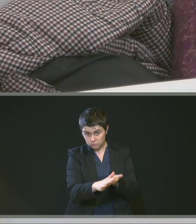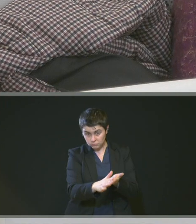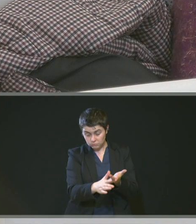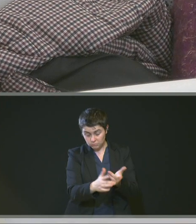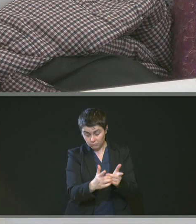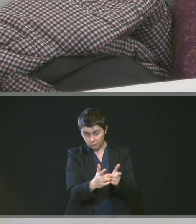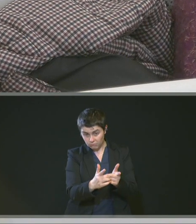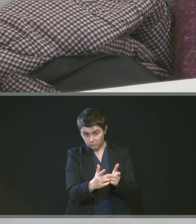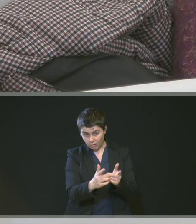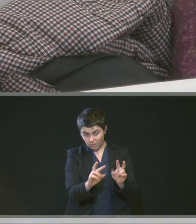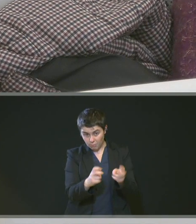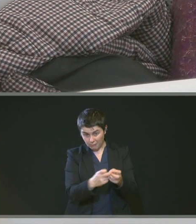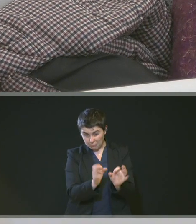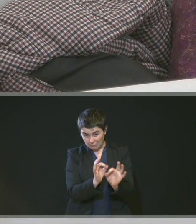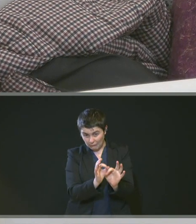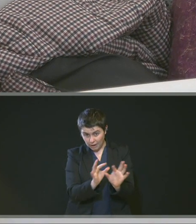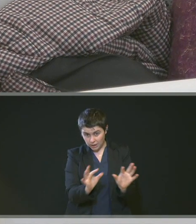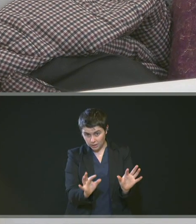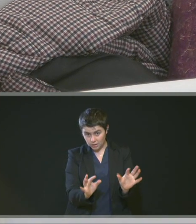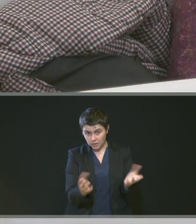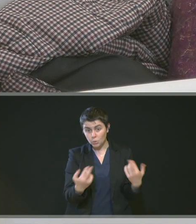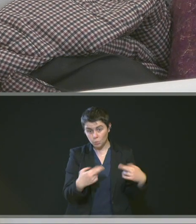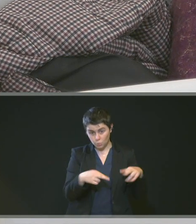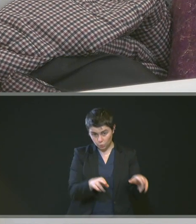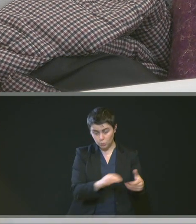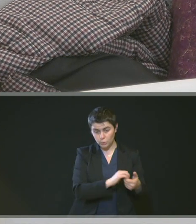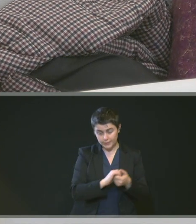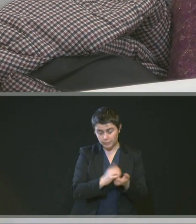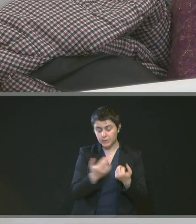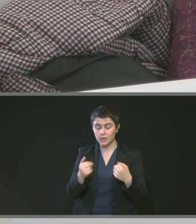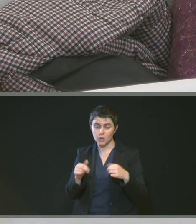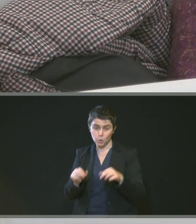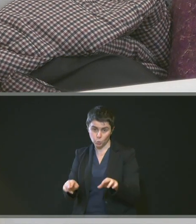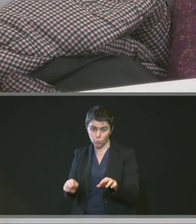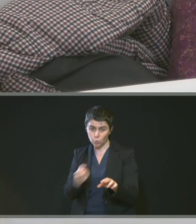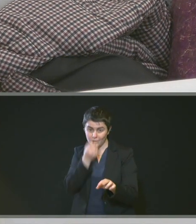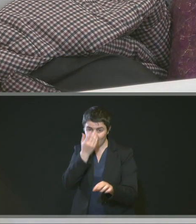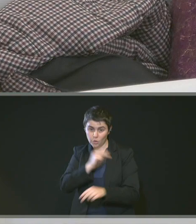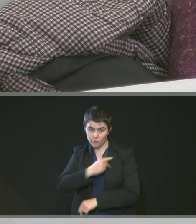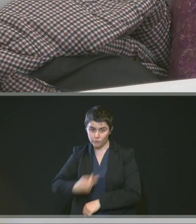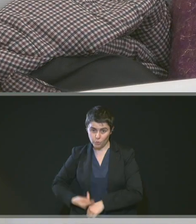rue des Amitiés et rue des Violettes à Ouassel-sur-Seine.